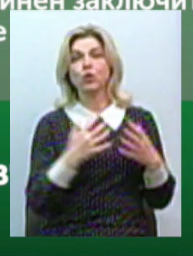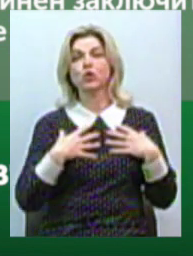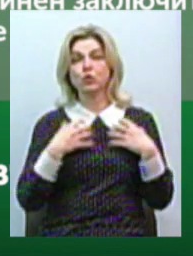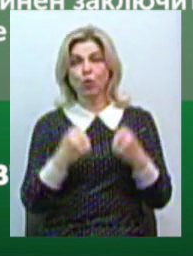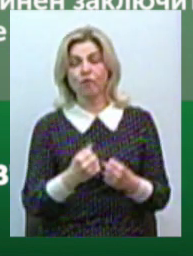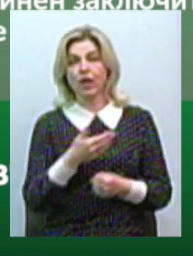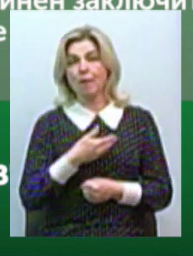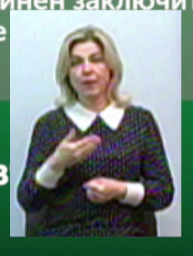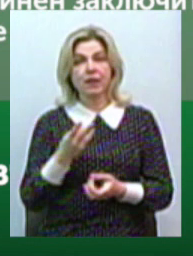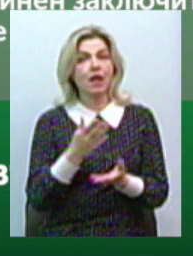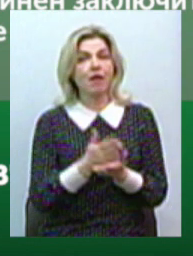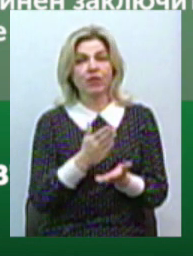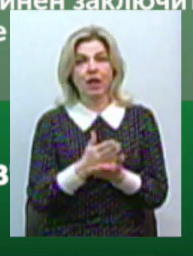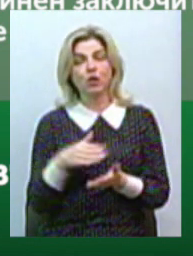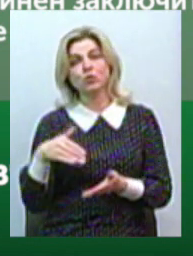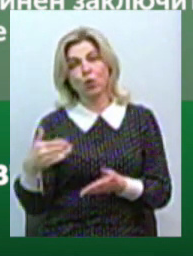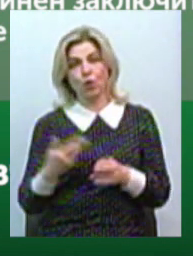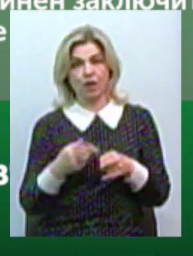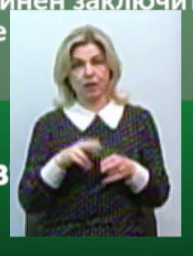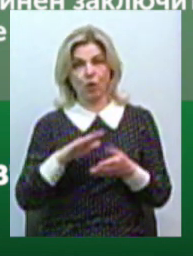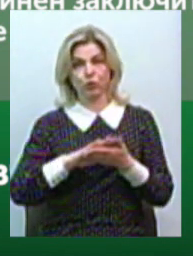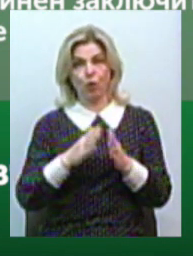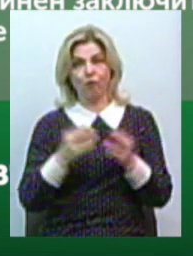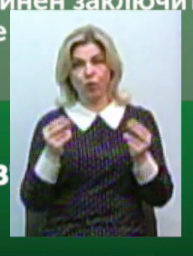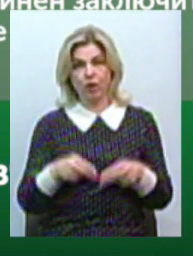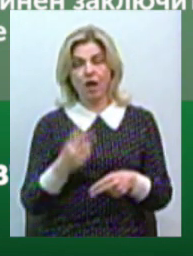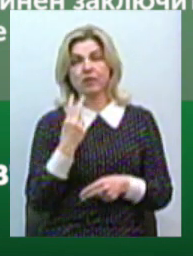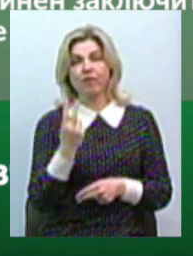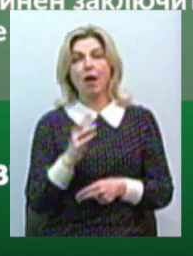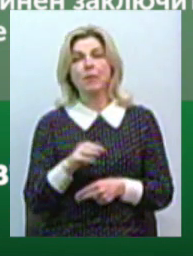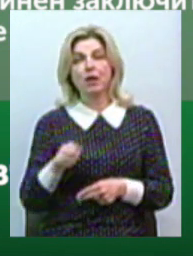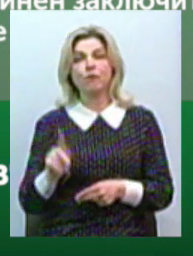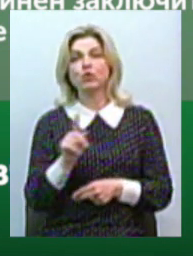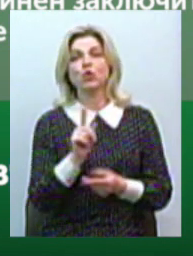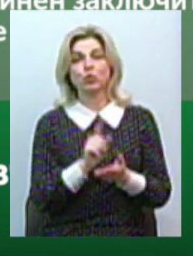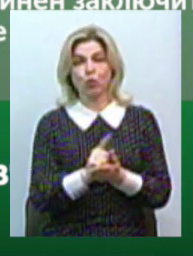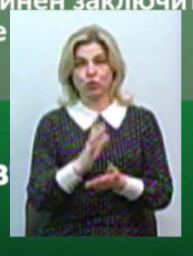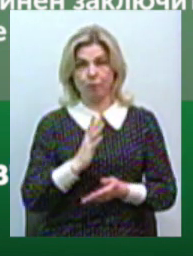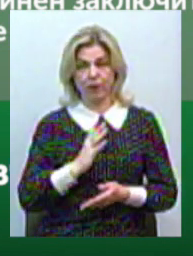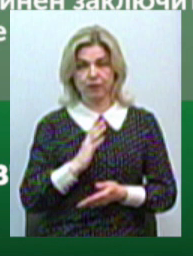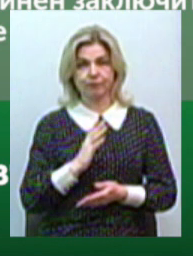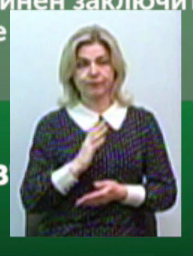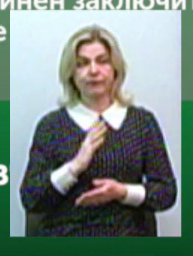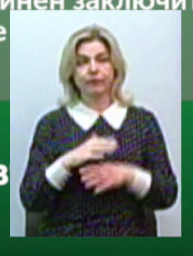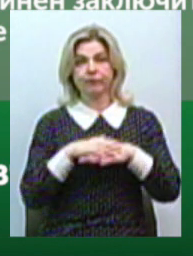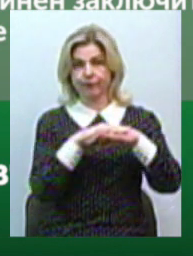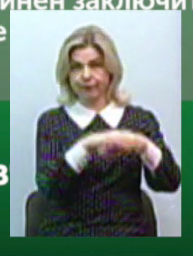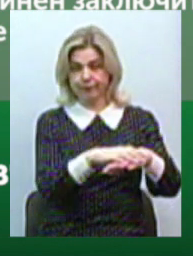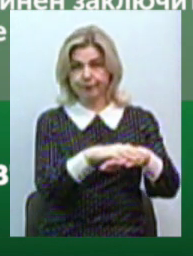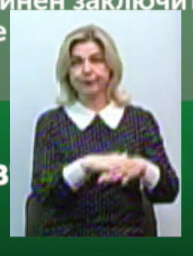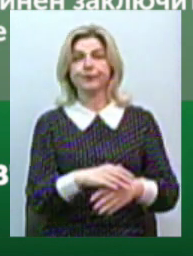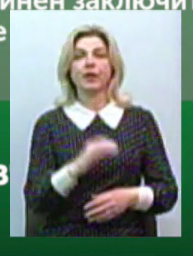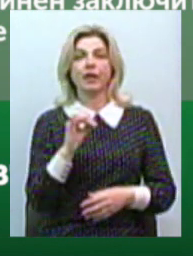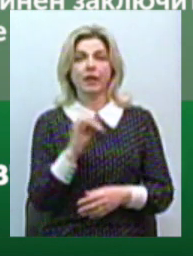стороною цього договору. 2 мільйона, який повинен були, ми перерахували на заклад,